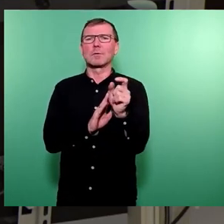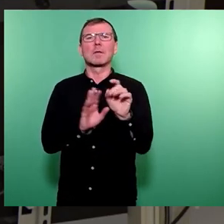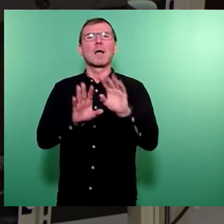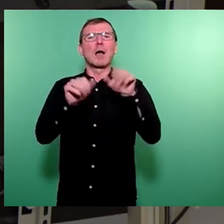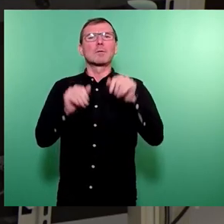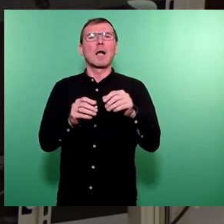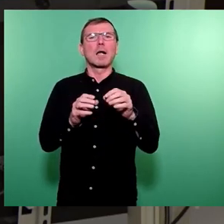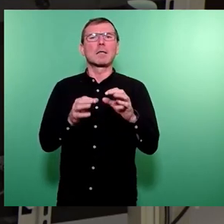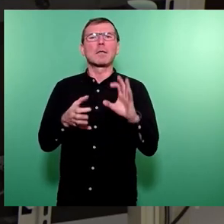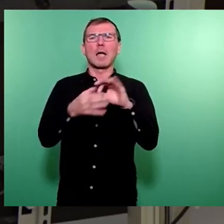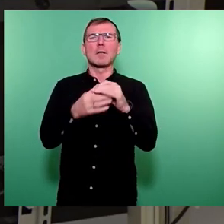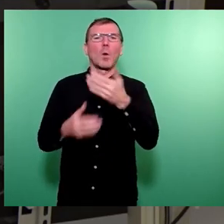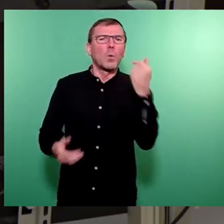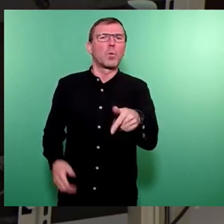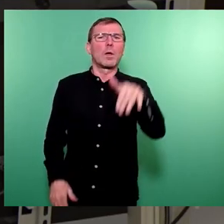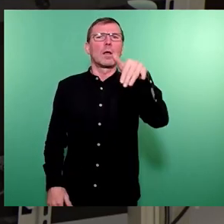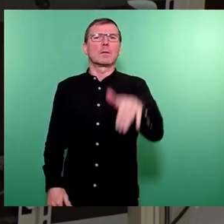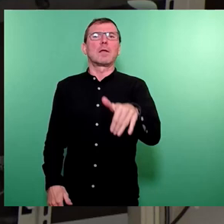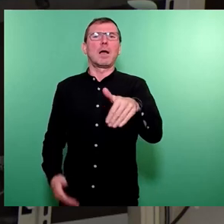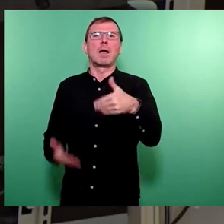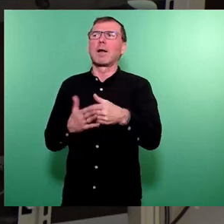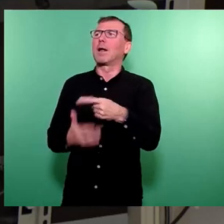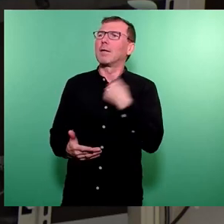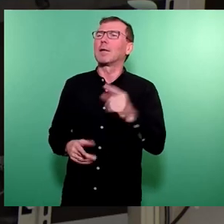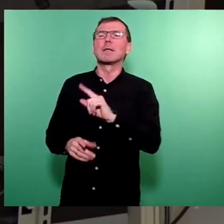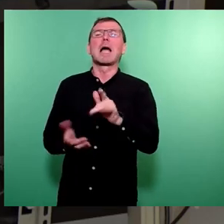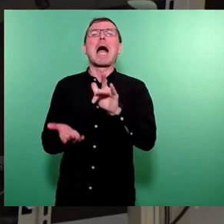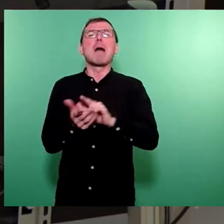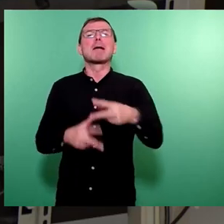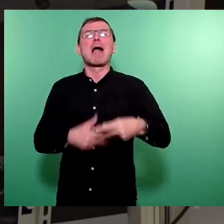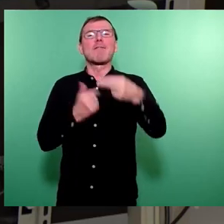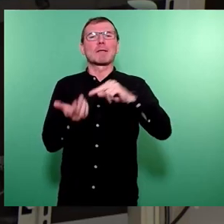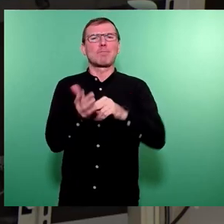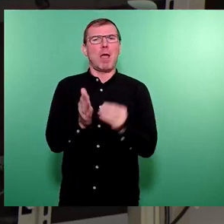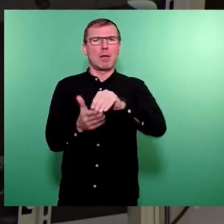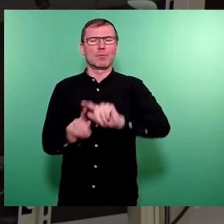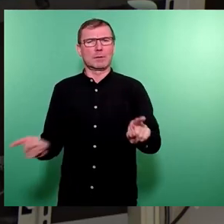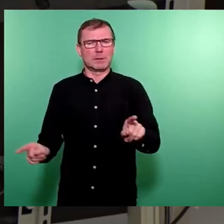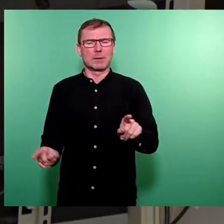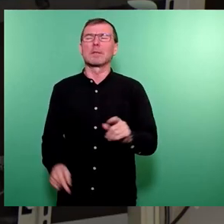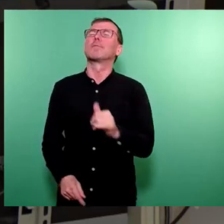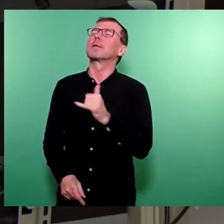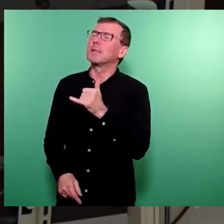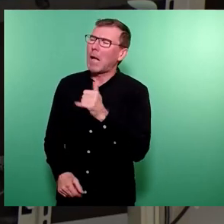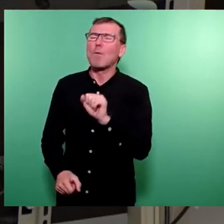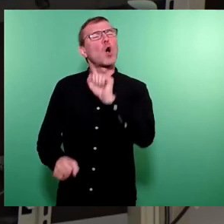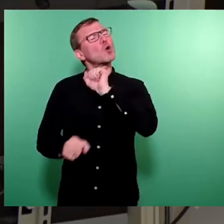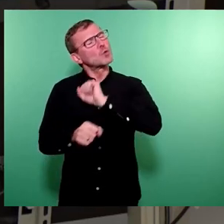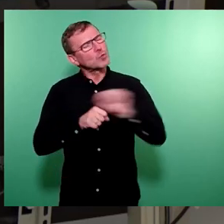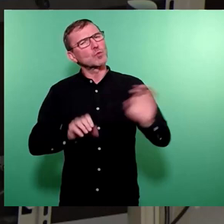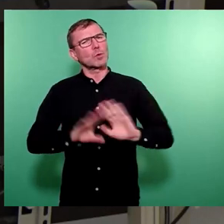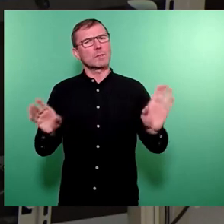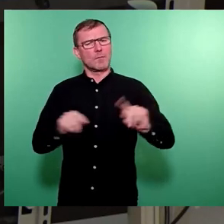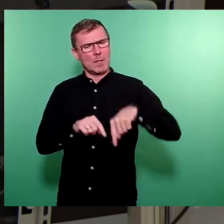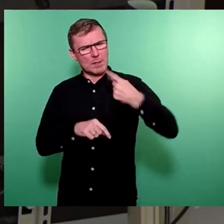wieder nicht finden, weil wir sie tatsächlich nicht in der Mittelfrist drin hatten. Aber ich finde dennoch, dass man für die nächsten